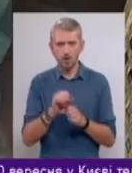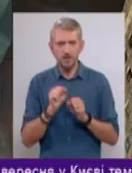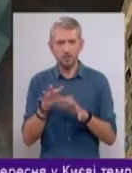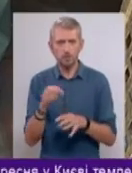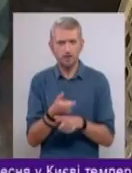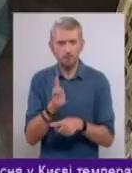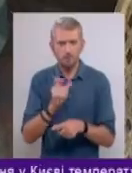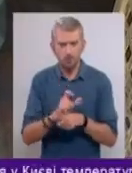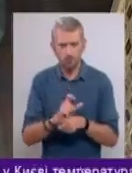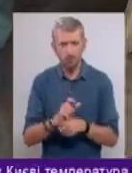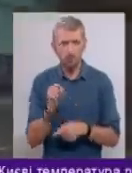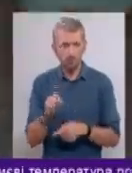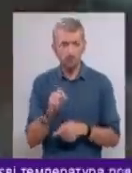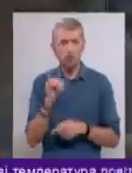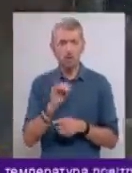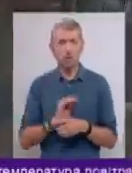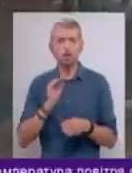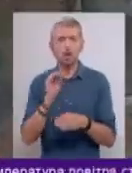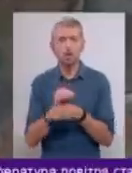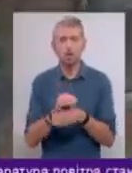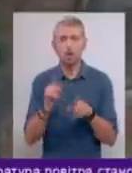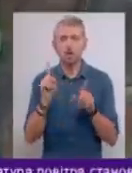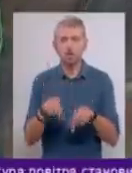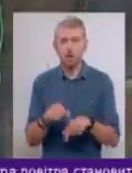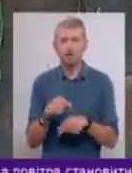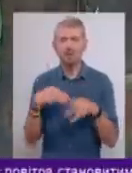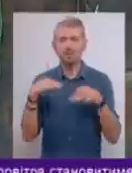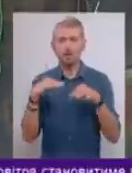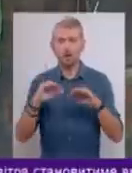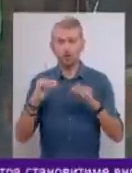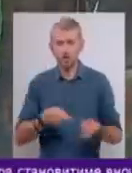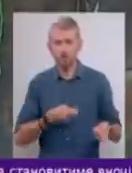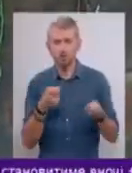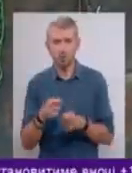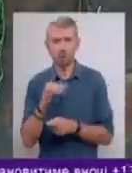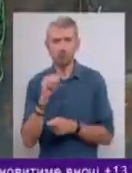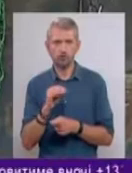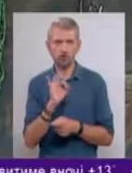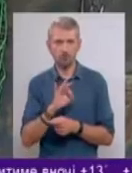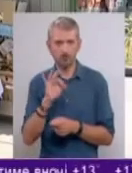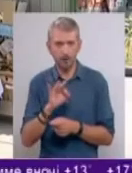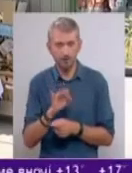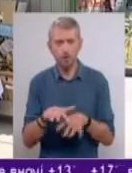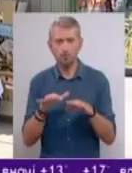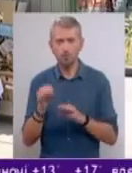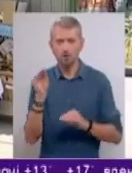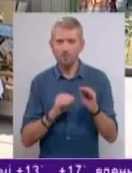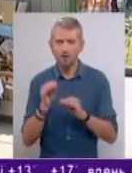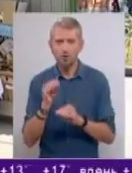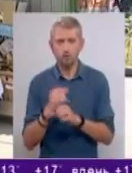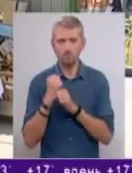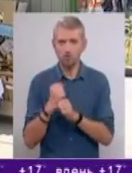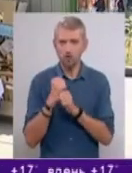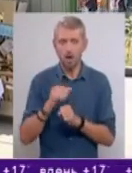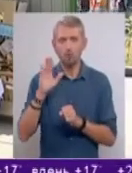кажуть заготівельників торсировини. І додають, навіть силофану менше приносять, ніж каштанів. У пунктах їх фасують у мішки, а